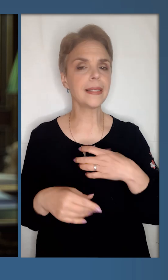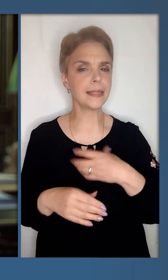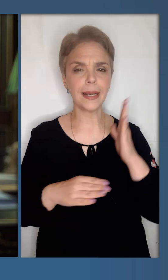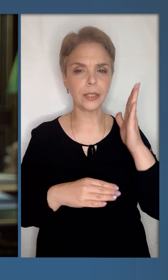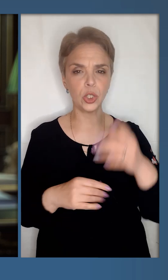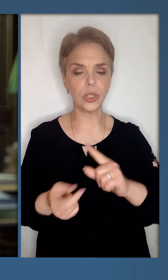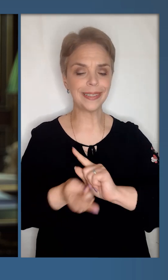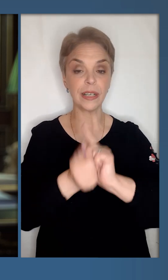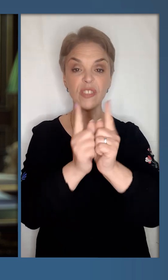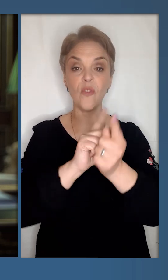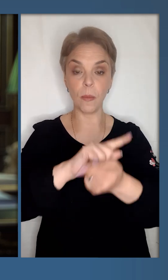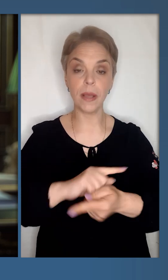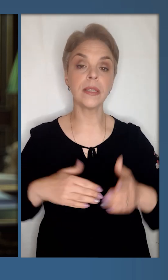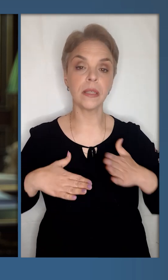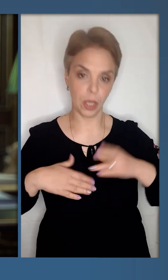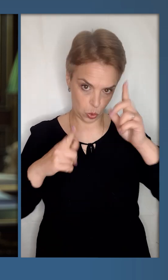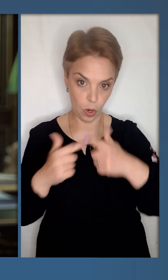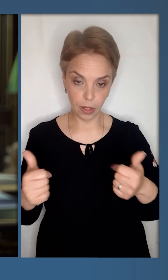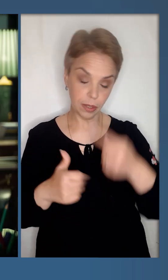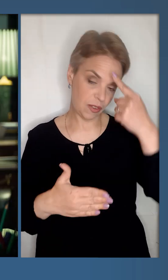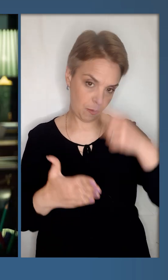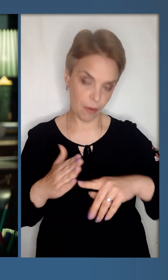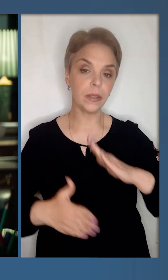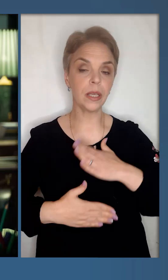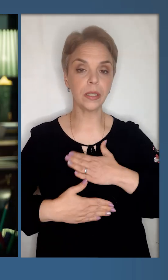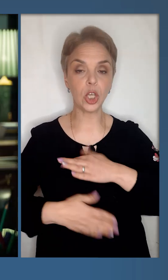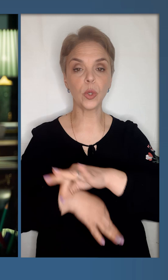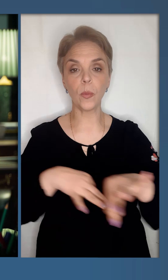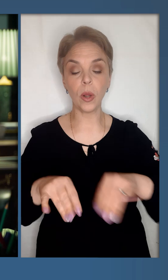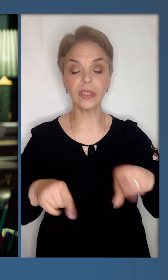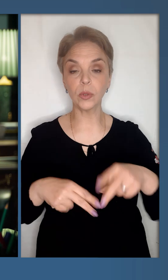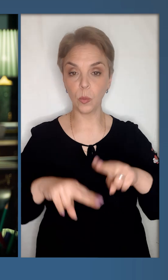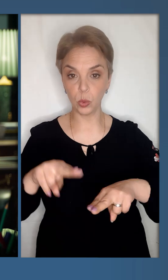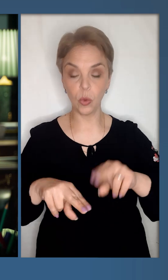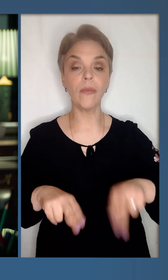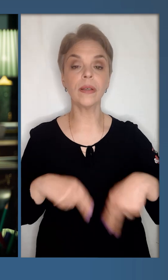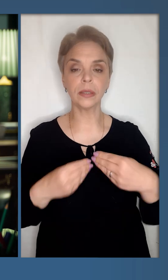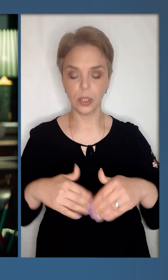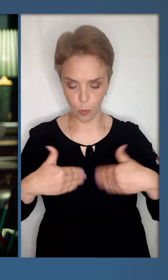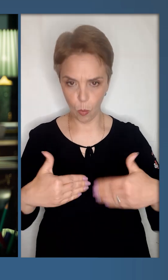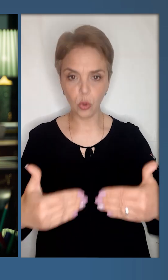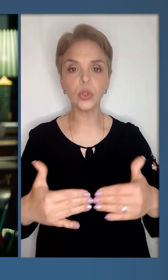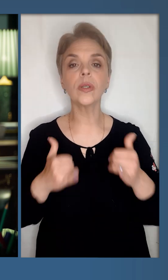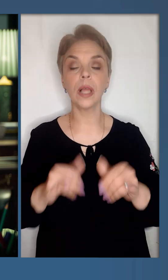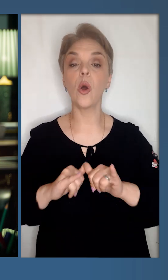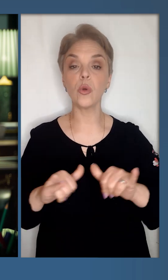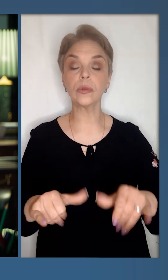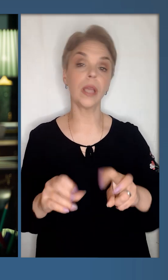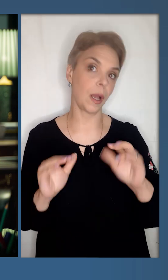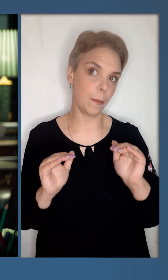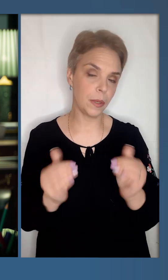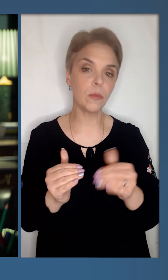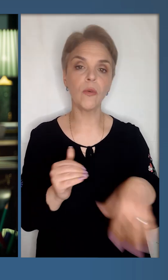і стратегічної трансформації нашої країни. Впевнений, наш проєкт відбудови дасть поштовх для